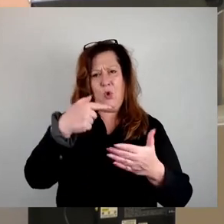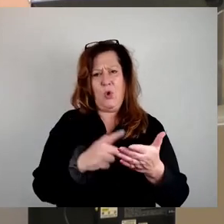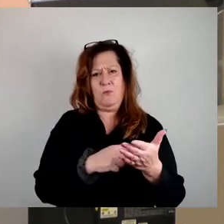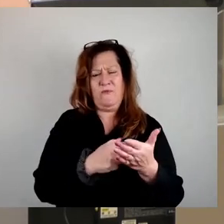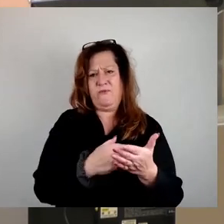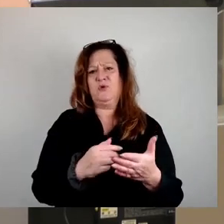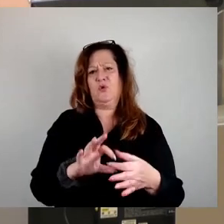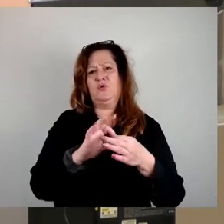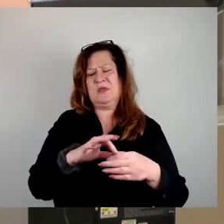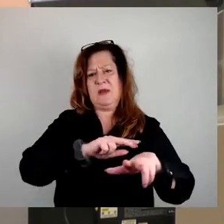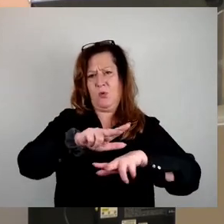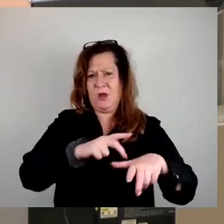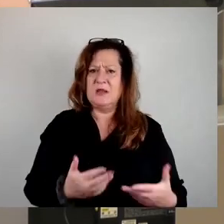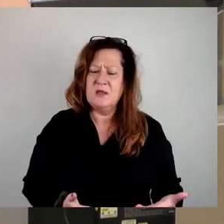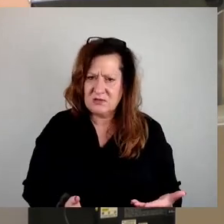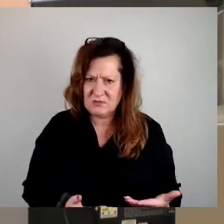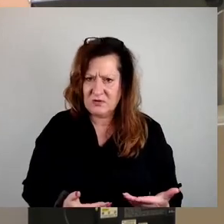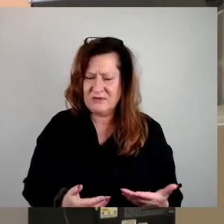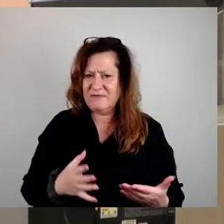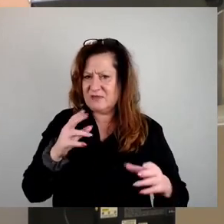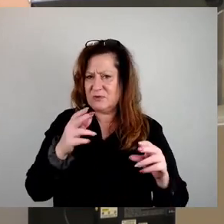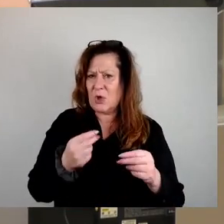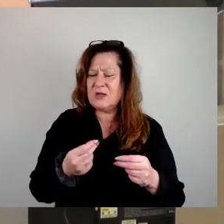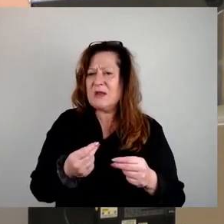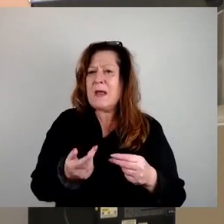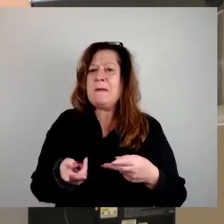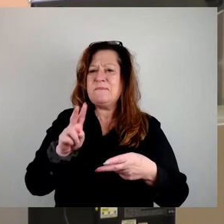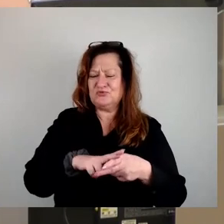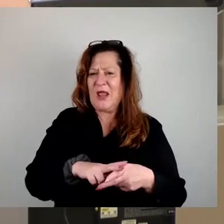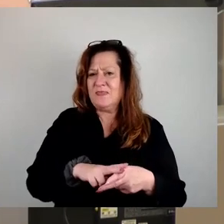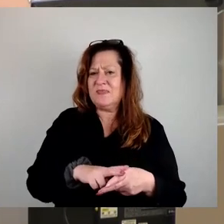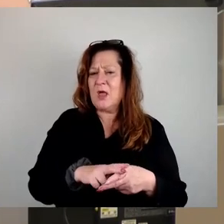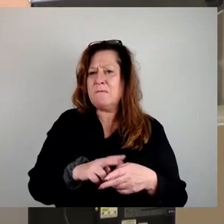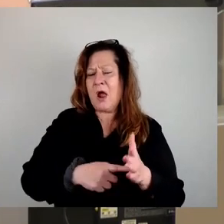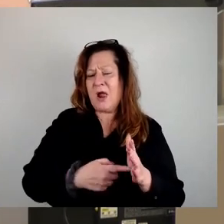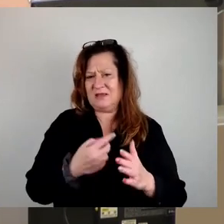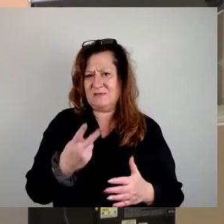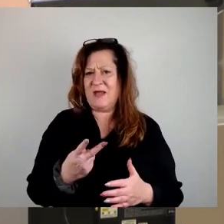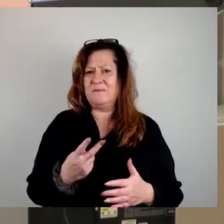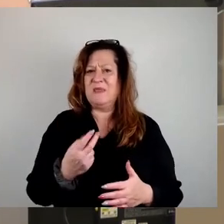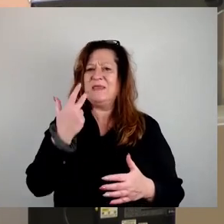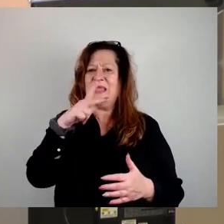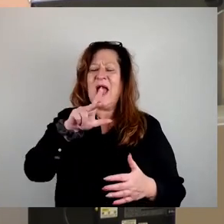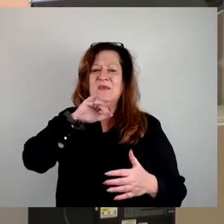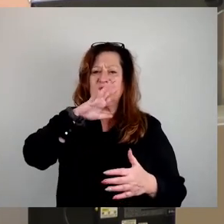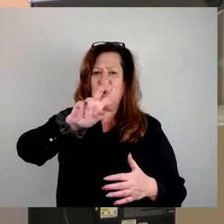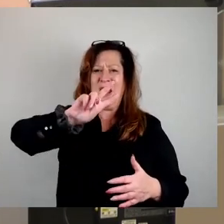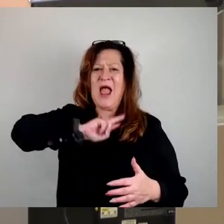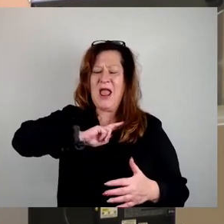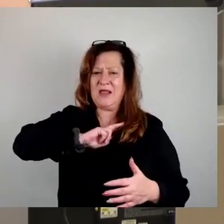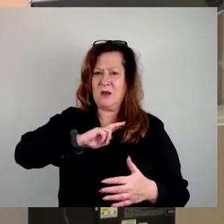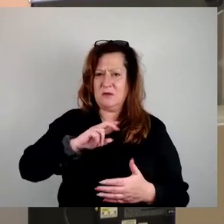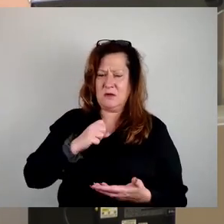ist ja bereits mehr als eine Verdopplung der Bestände. Das managt man auch nicht über Nacht. Über 30 Millionen Eigenkapital fließen jetzt aus dem städtischen